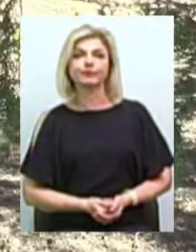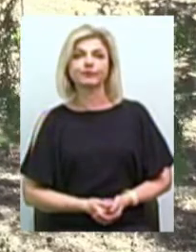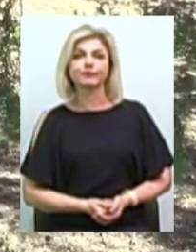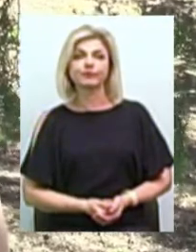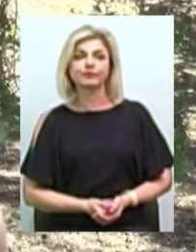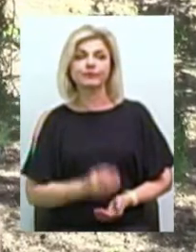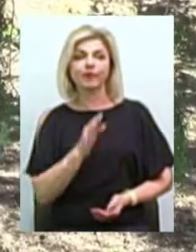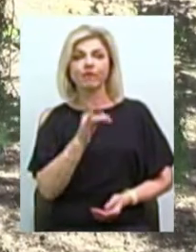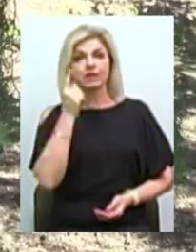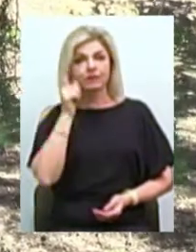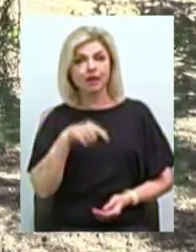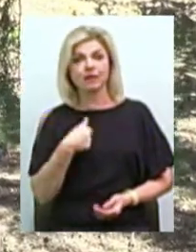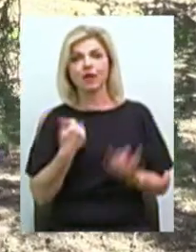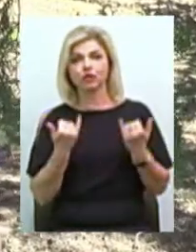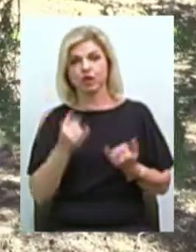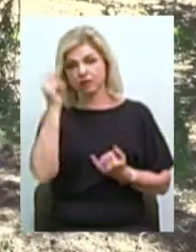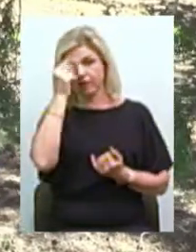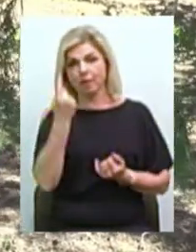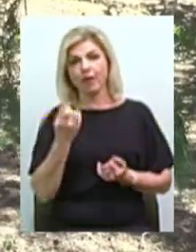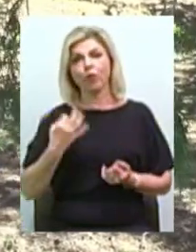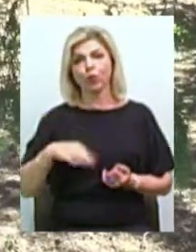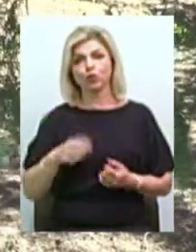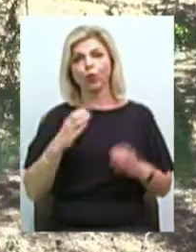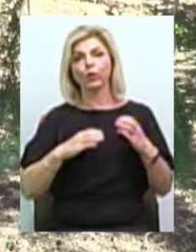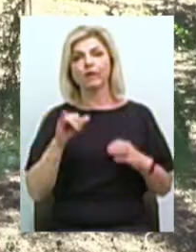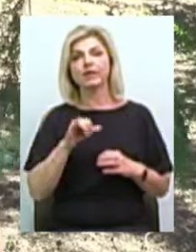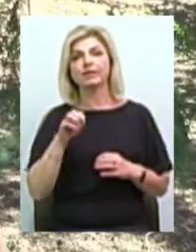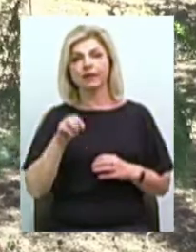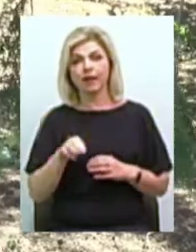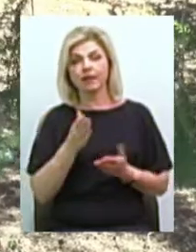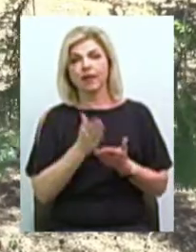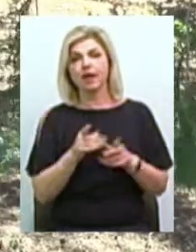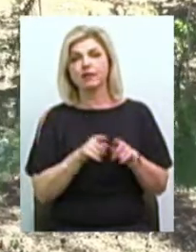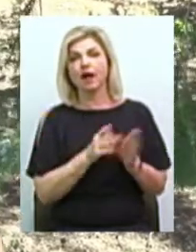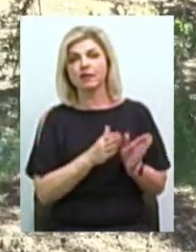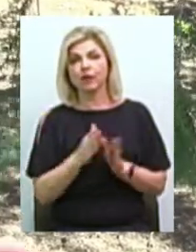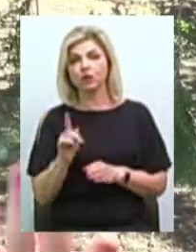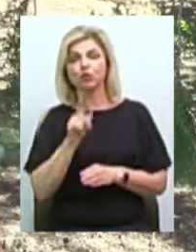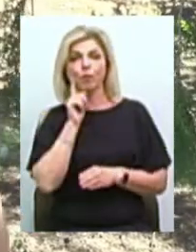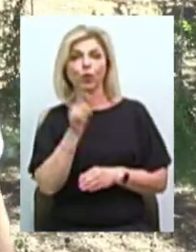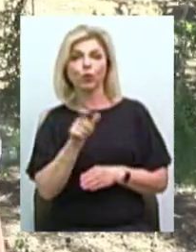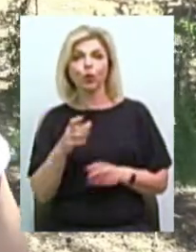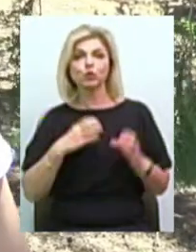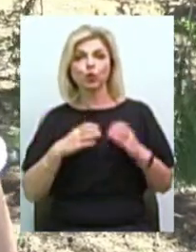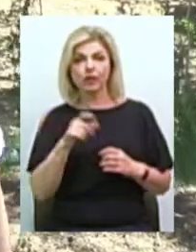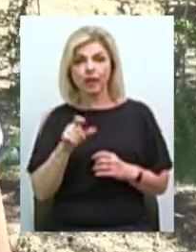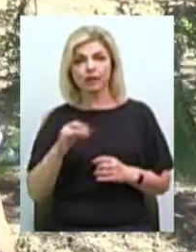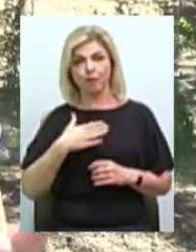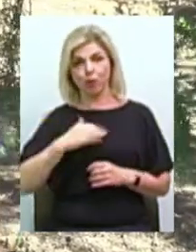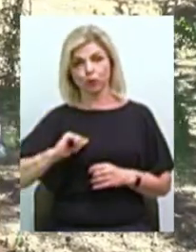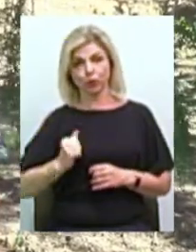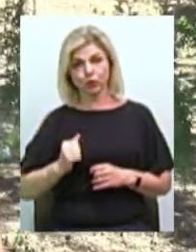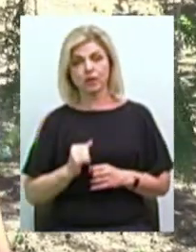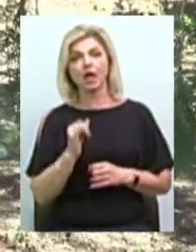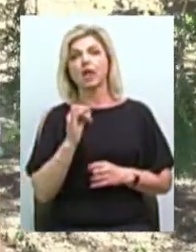Ви знаєте, я зараз навчаюся на першому курсі університету І вже є така тенденція, що молоді люди, студенти і навіть мої друзі Вони